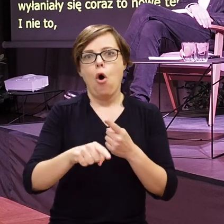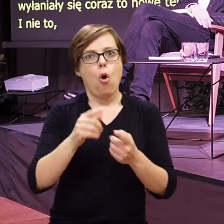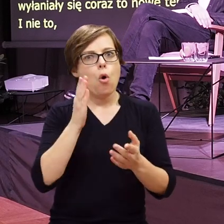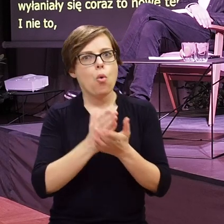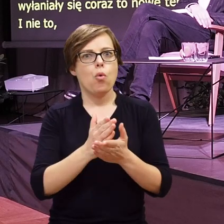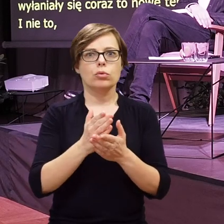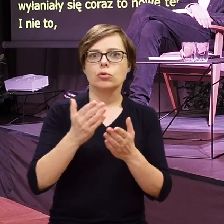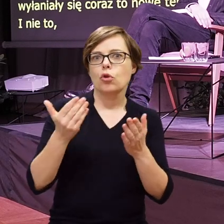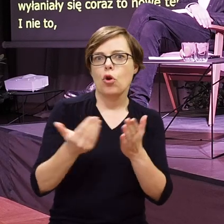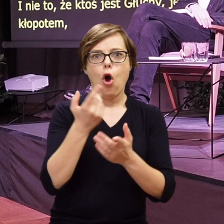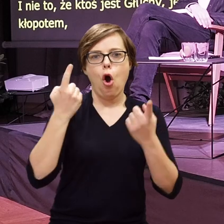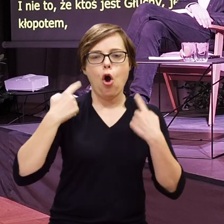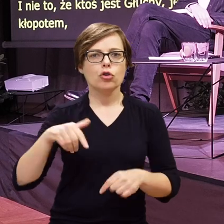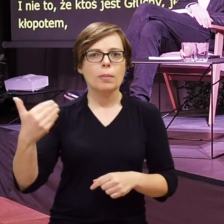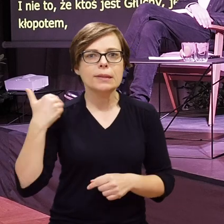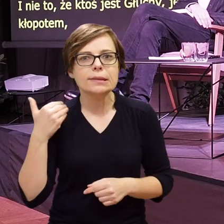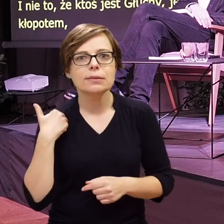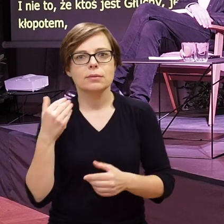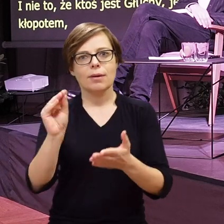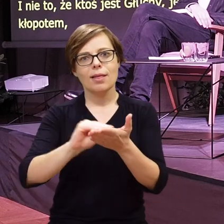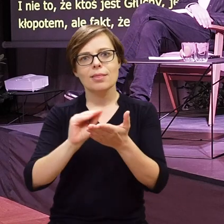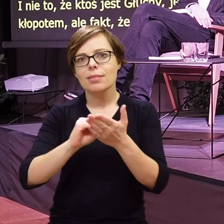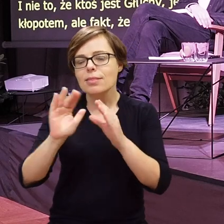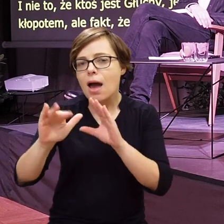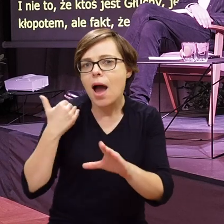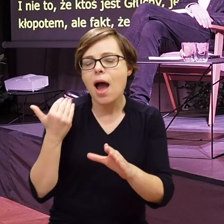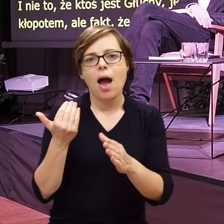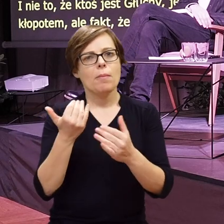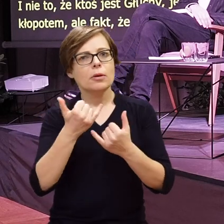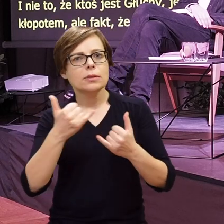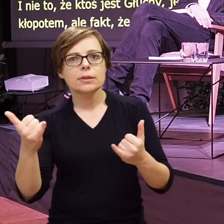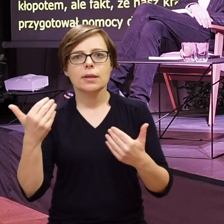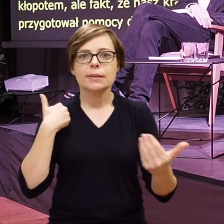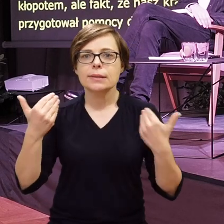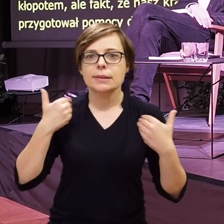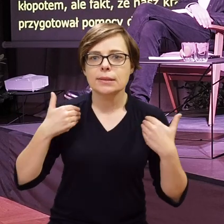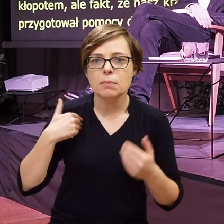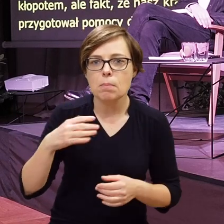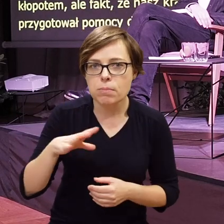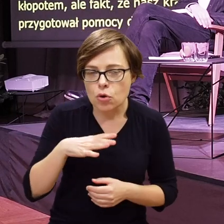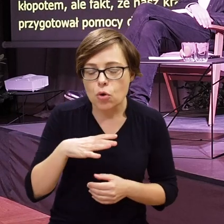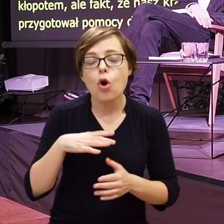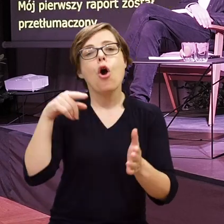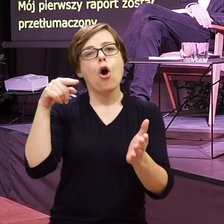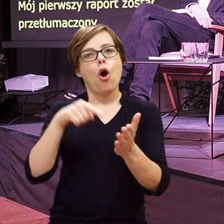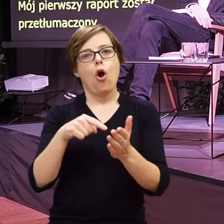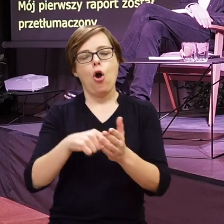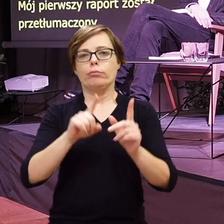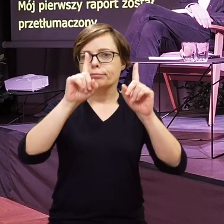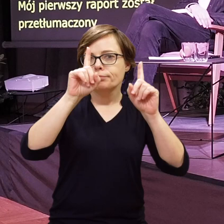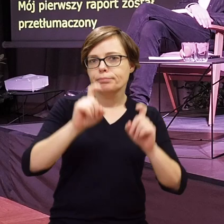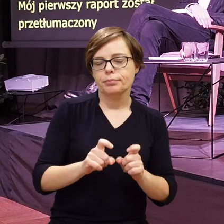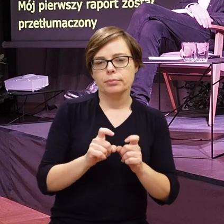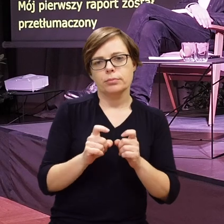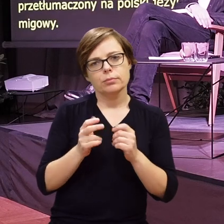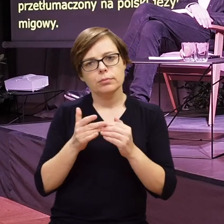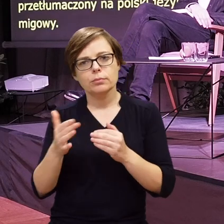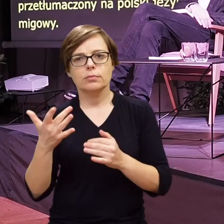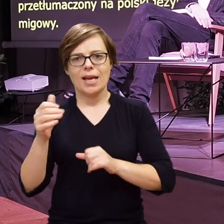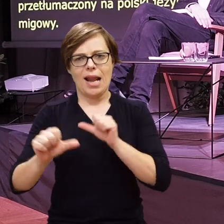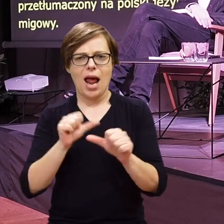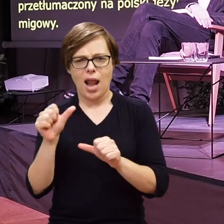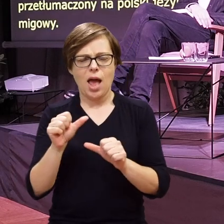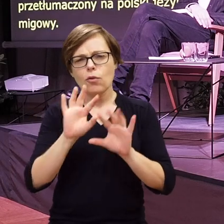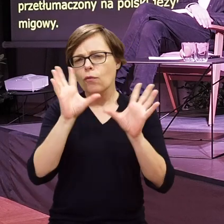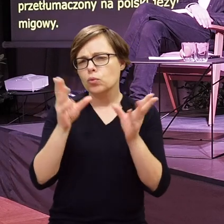głosy. Ktoś do mnie napisał, ktoś się gdzieś odezwał. I tak się zaczęła właściwie taka kilkuletnia, powiedziałabym, no bo to trwało